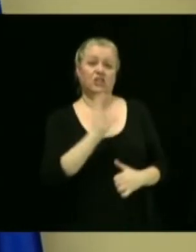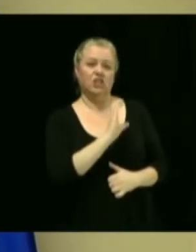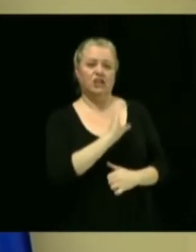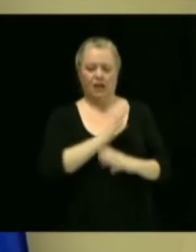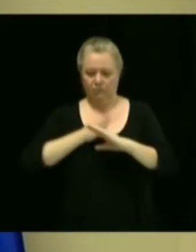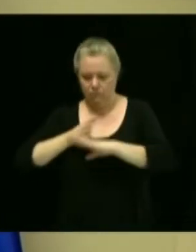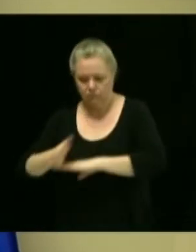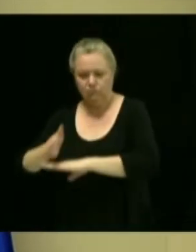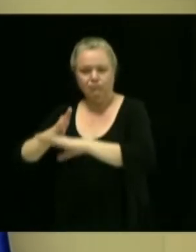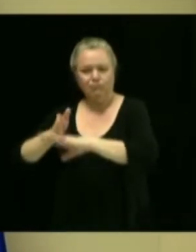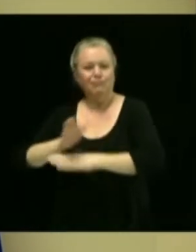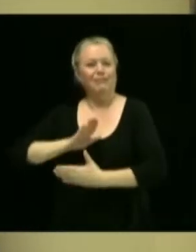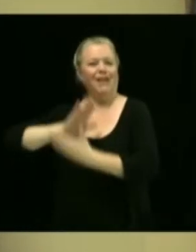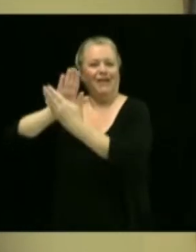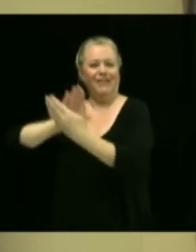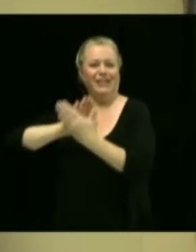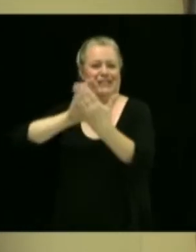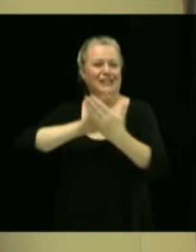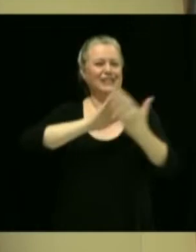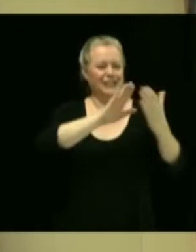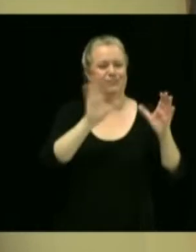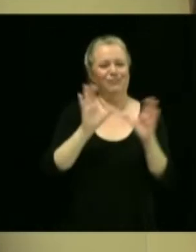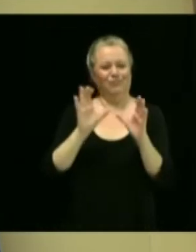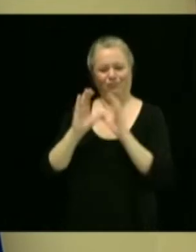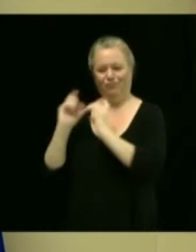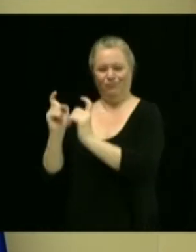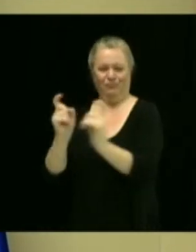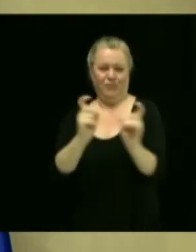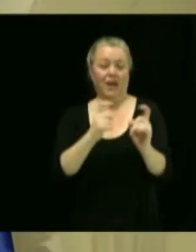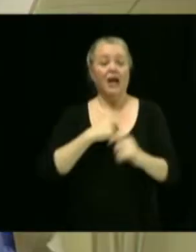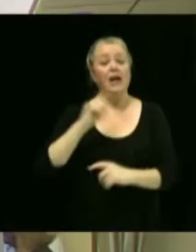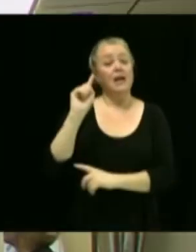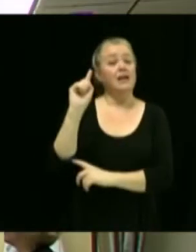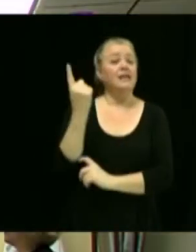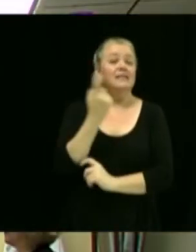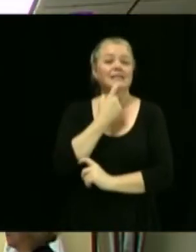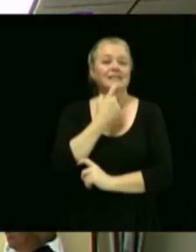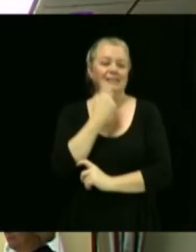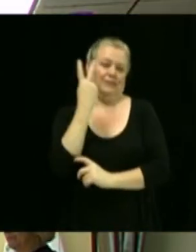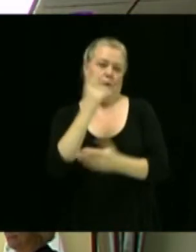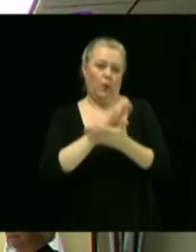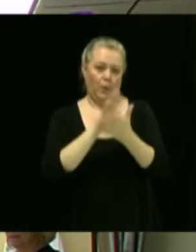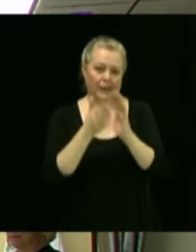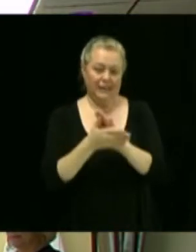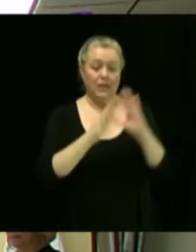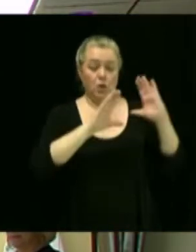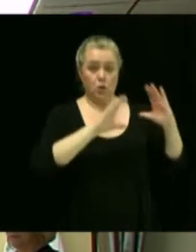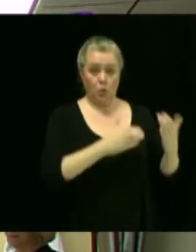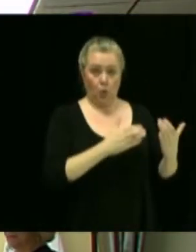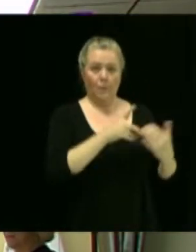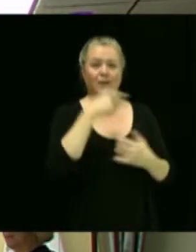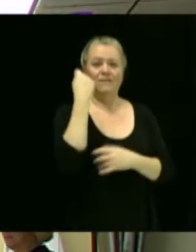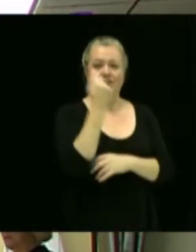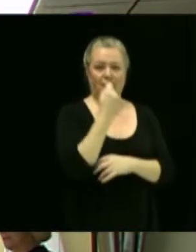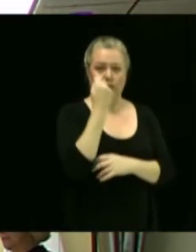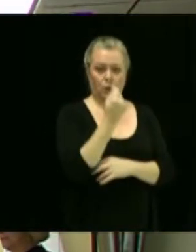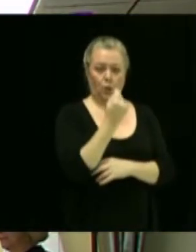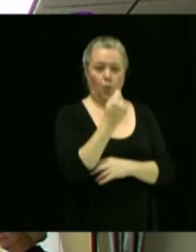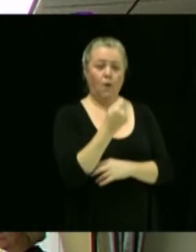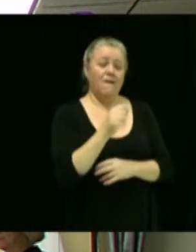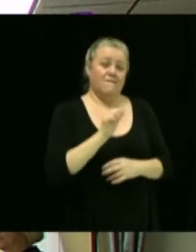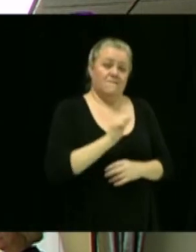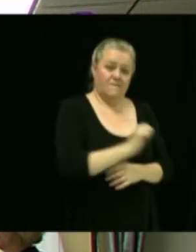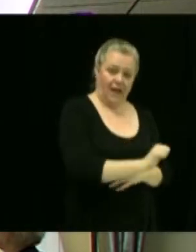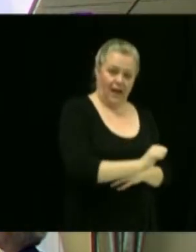récipiendaires en leur apportant leur certificat. Pour commencer, deux entreprises, le groupe Victo Frein Démarreur et